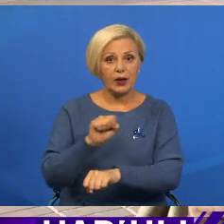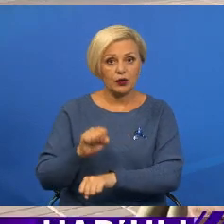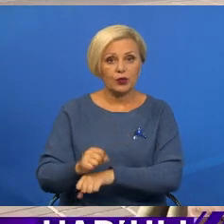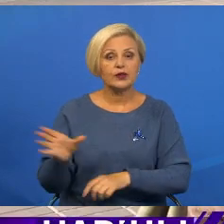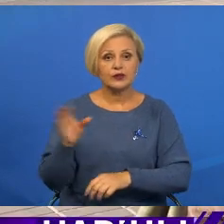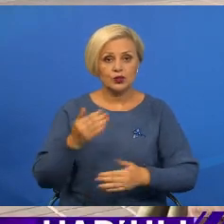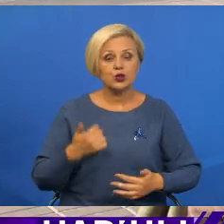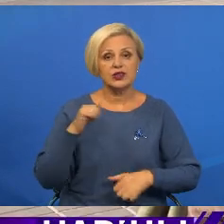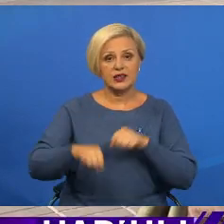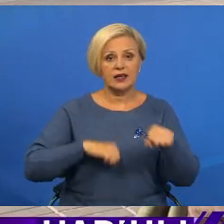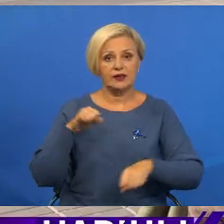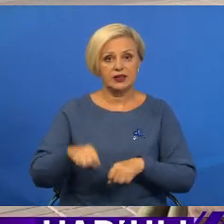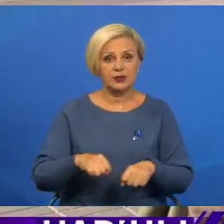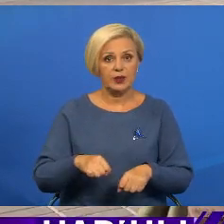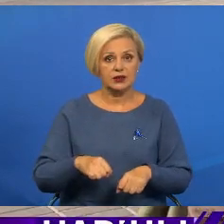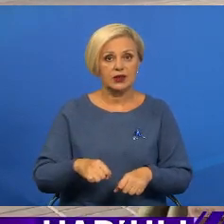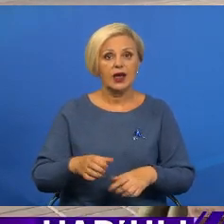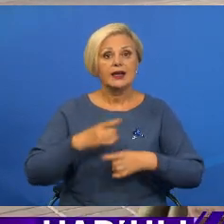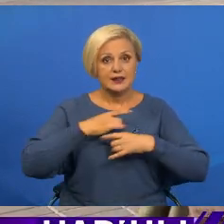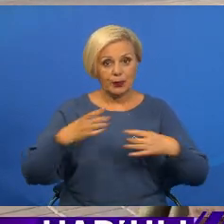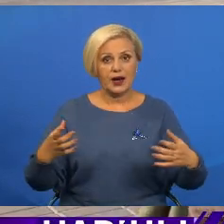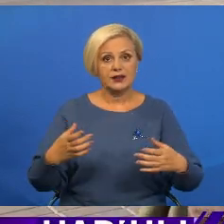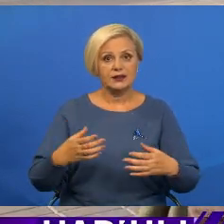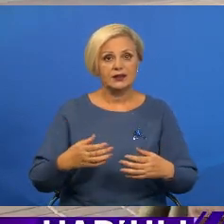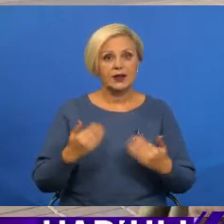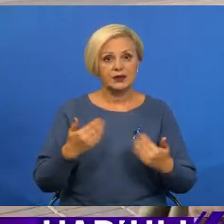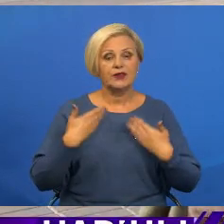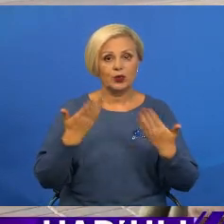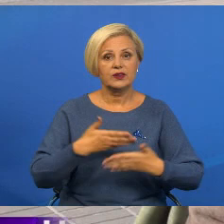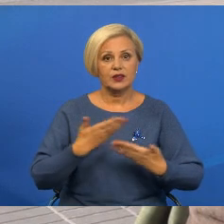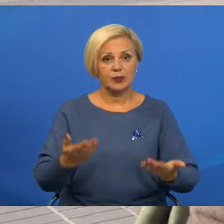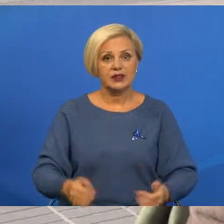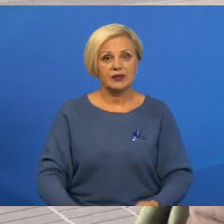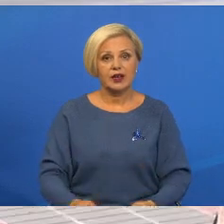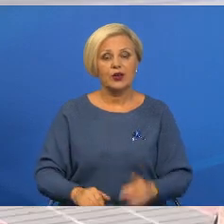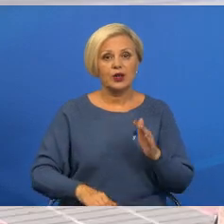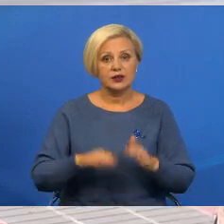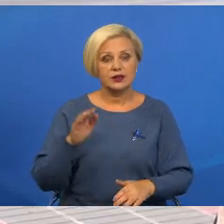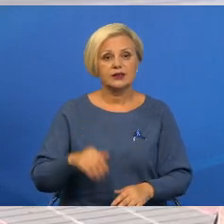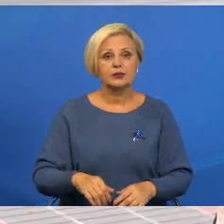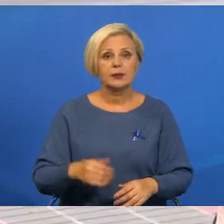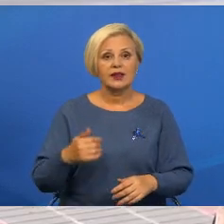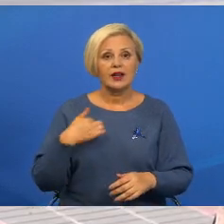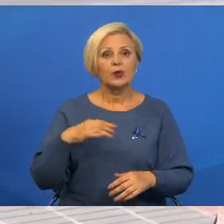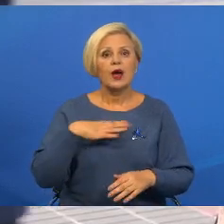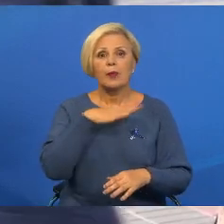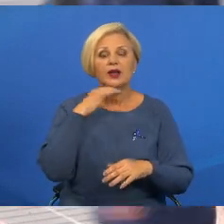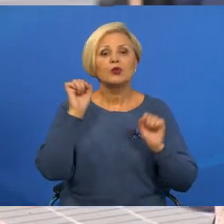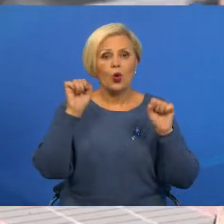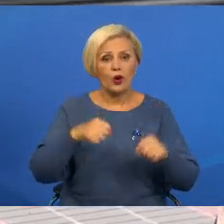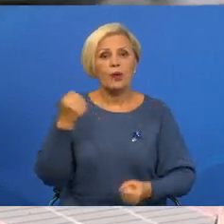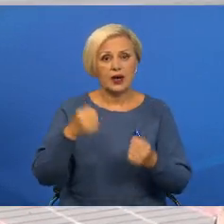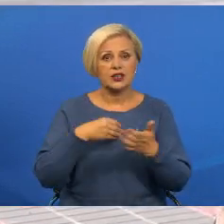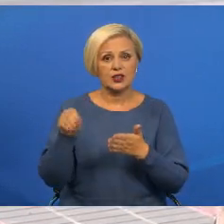всю жизнь на велосипеде просто. Без праздников. Все время на велосипедах катаюсь. Здесь, на самом деле. У меня было много возможностей машину